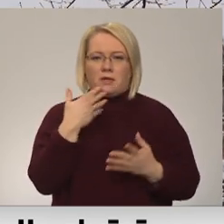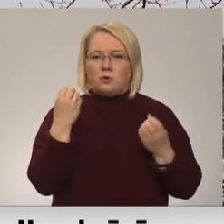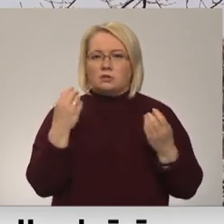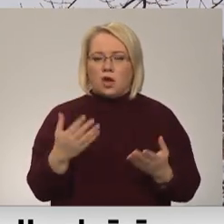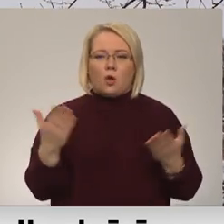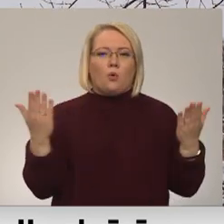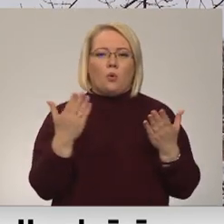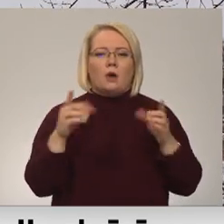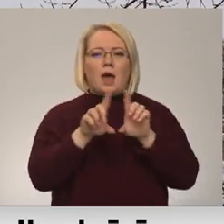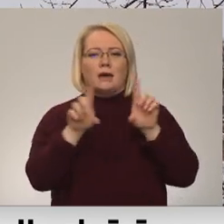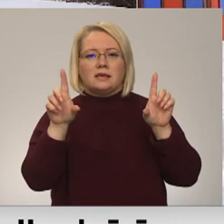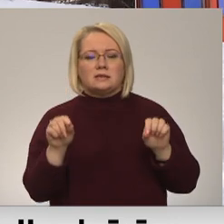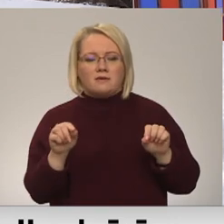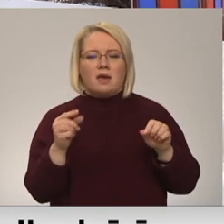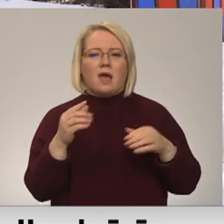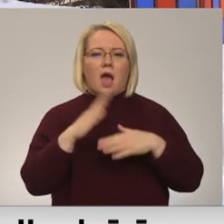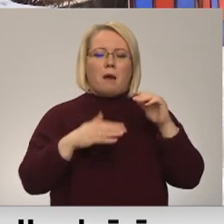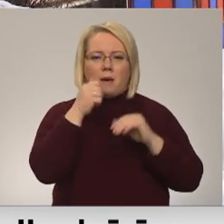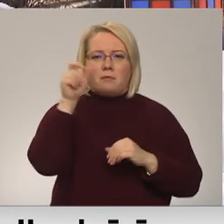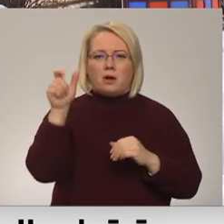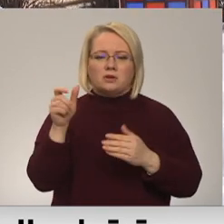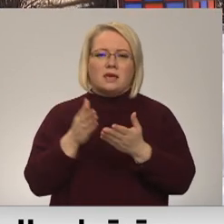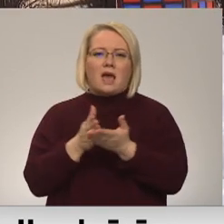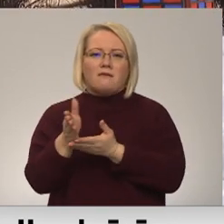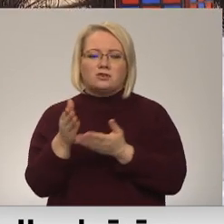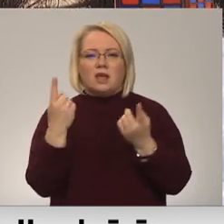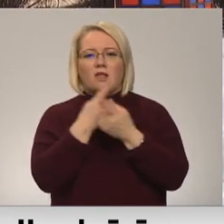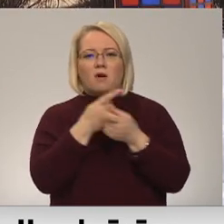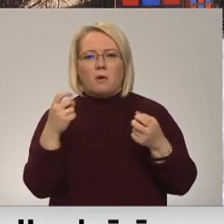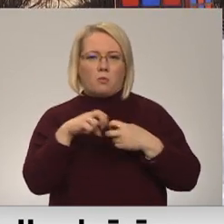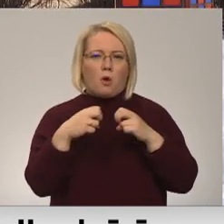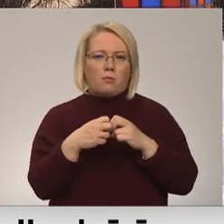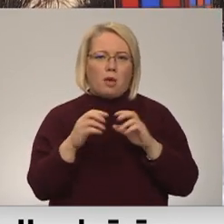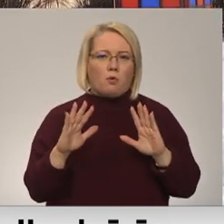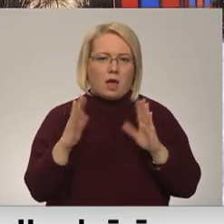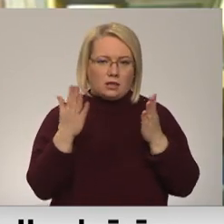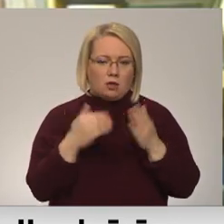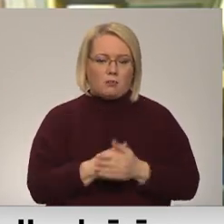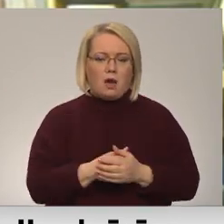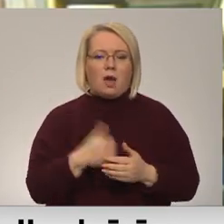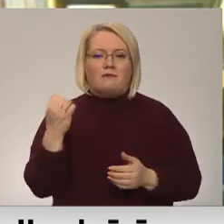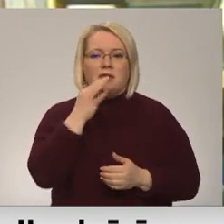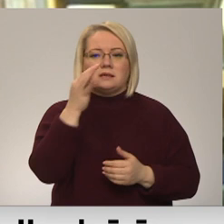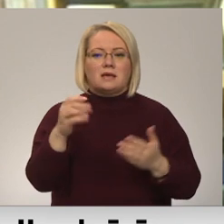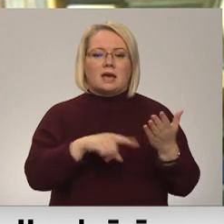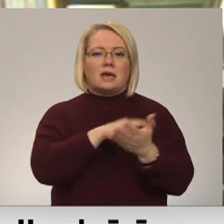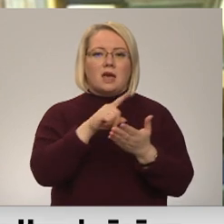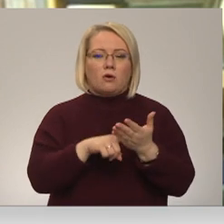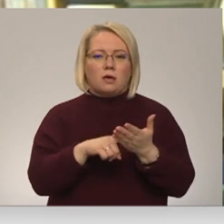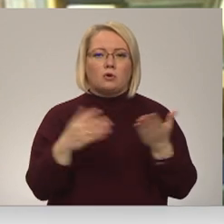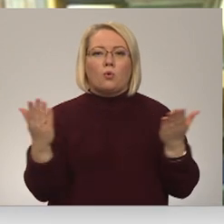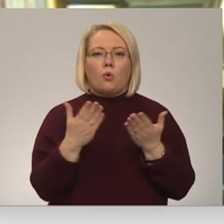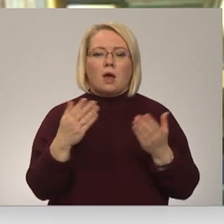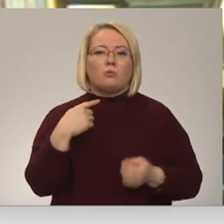institūcijas vai amatpersonas būtu jāvēršas informācijas krīzes gadījumā. Jautājums ir par to, kuram tad uz Rīgu zvanīt.